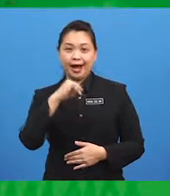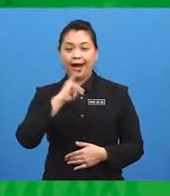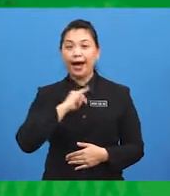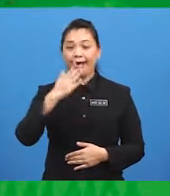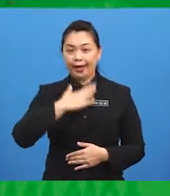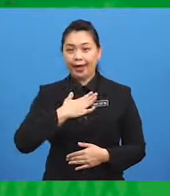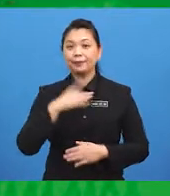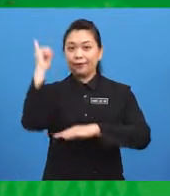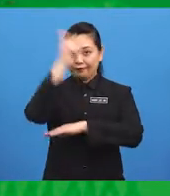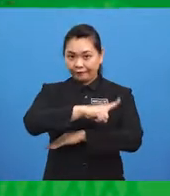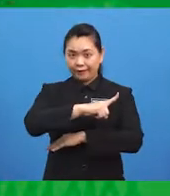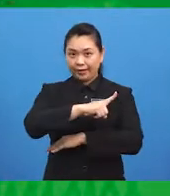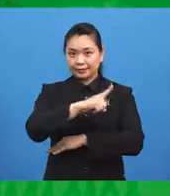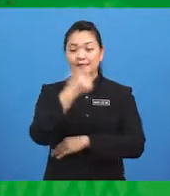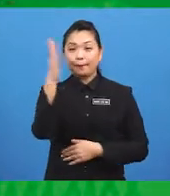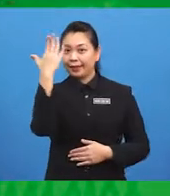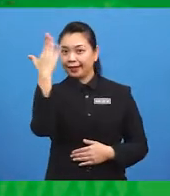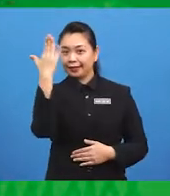I'm in front of the mirror